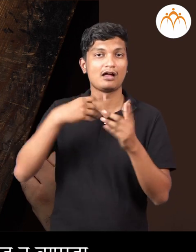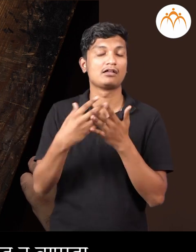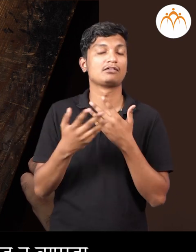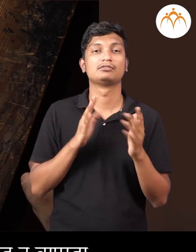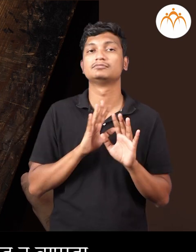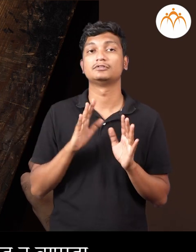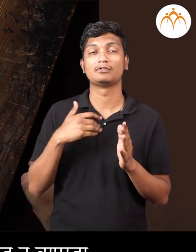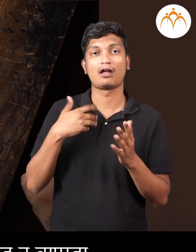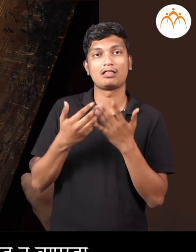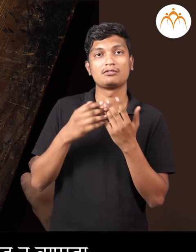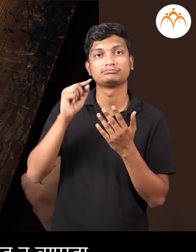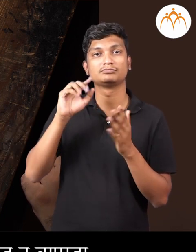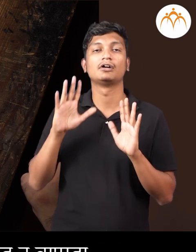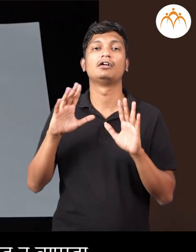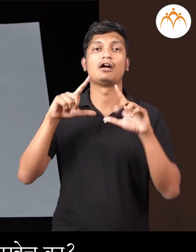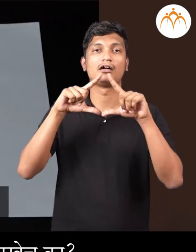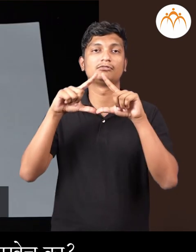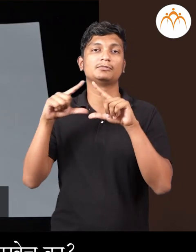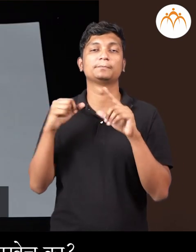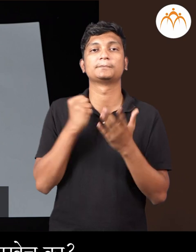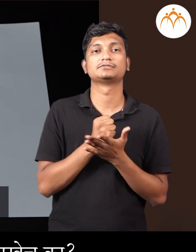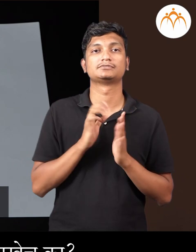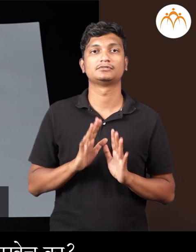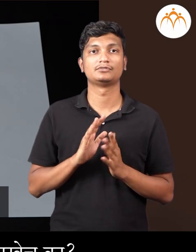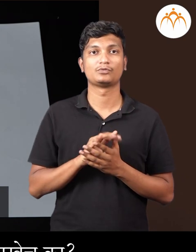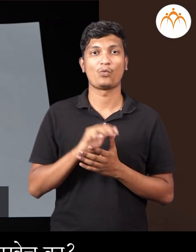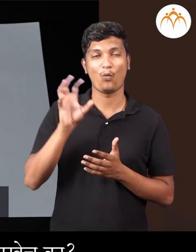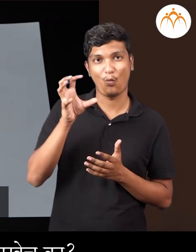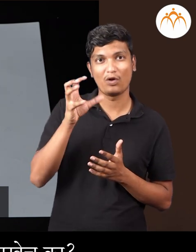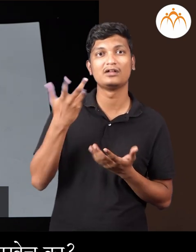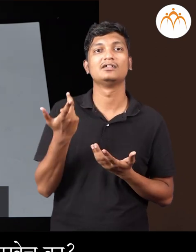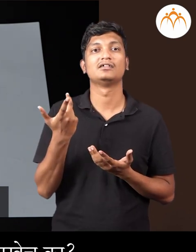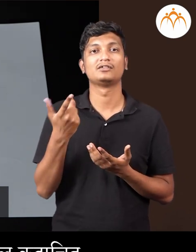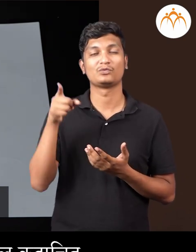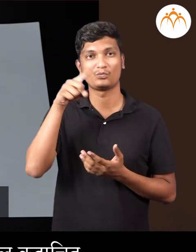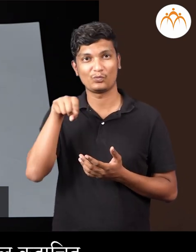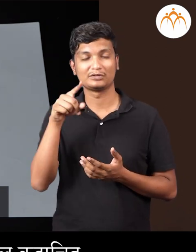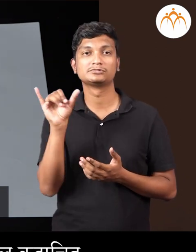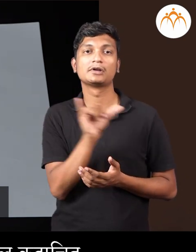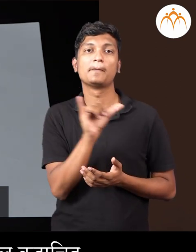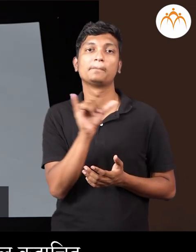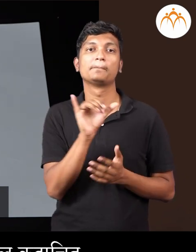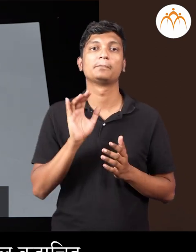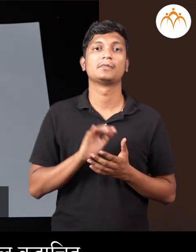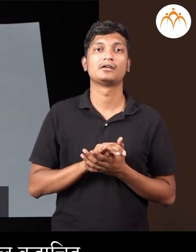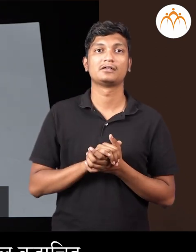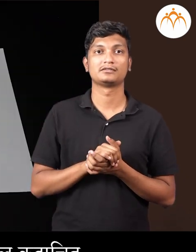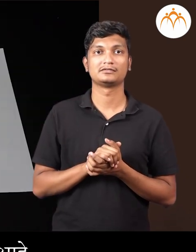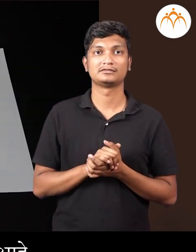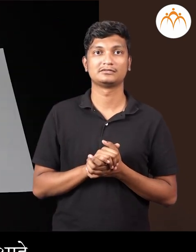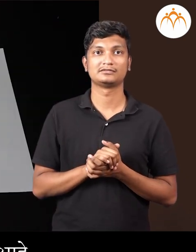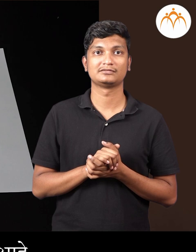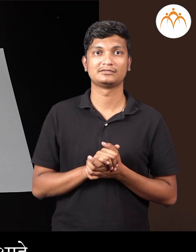इतर काही ही वस्तू नवापरता। गोल आणि वर्तूल मंजे सारखिच का, आसा प्रश्ण दुमाला पडला चेल कादाची।